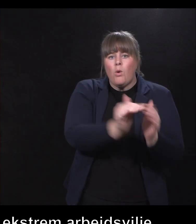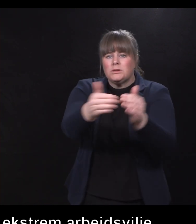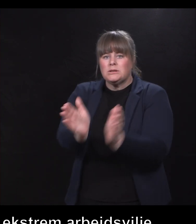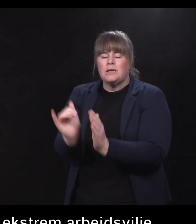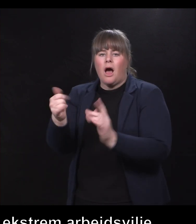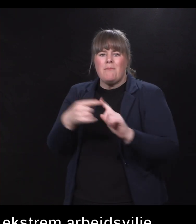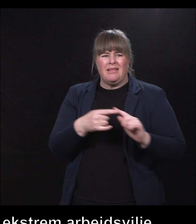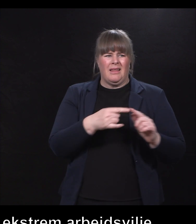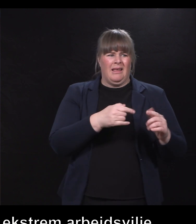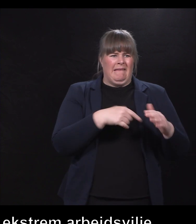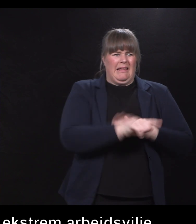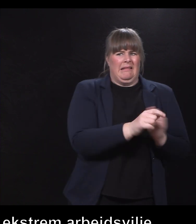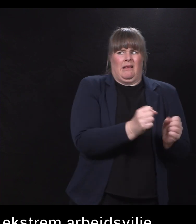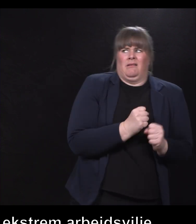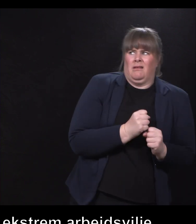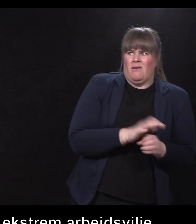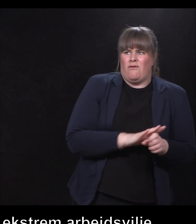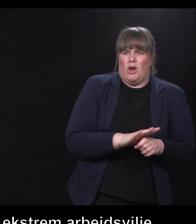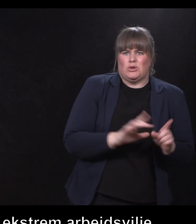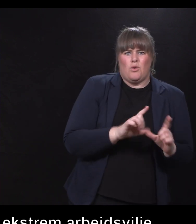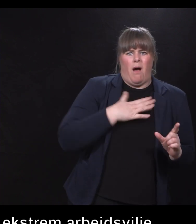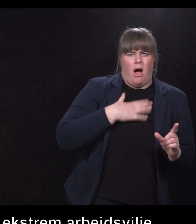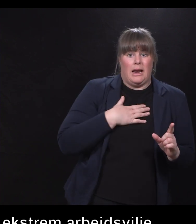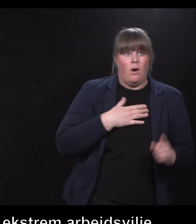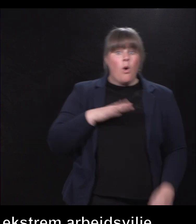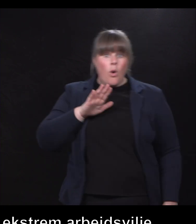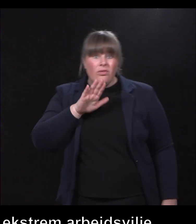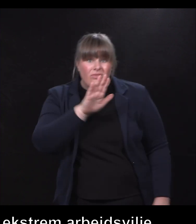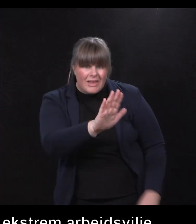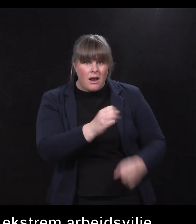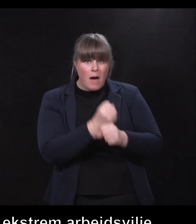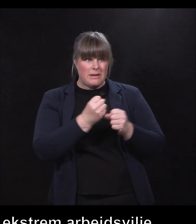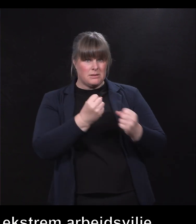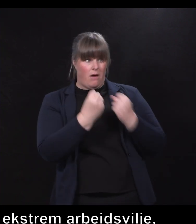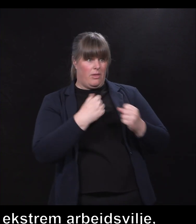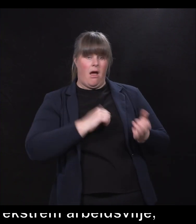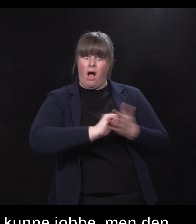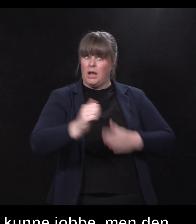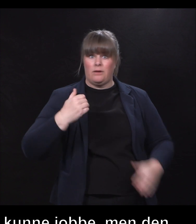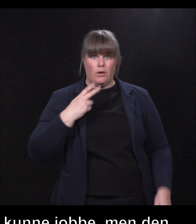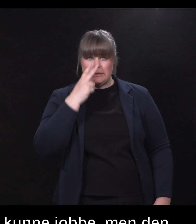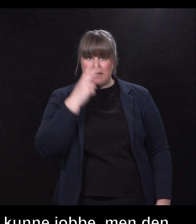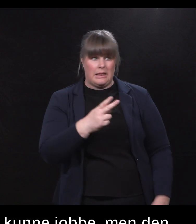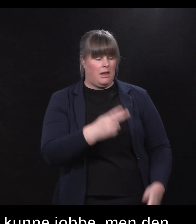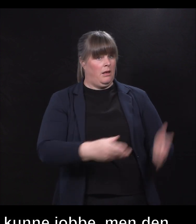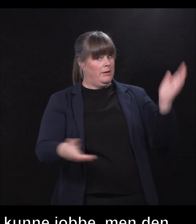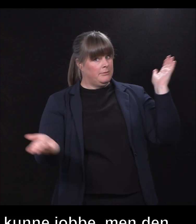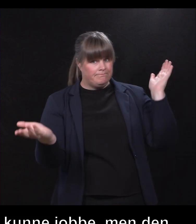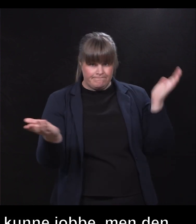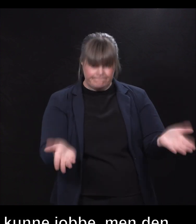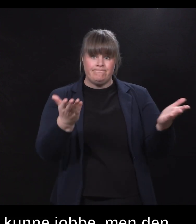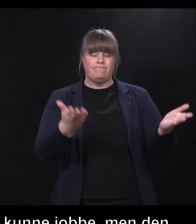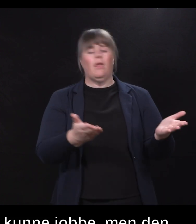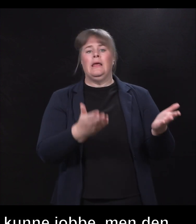dem, og den arbeidskraften du er, har jeg aldri sett makene til. Og det mener jeg kan være sluttord her, at det finnes så mye